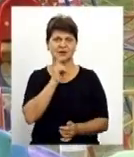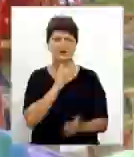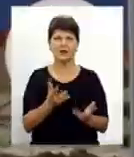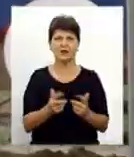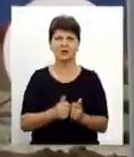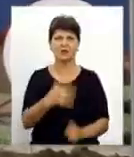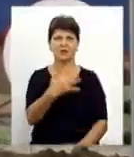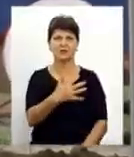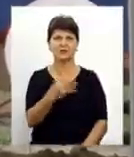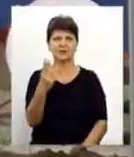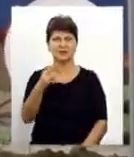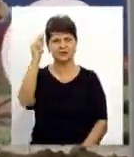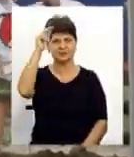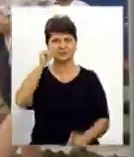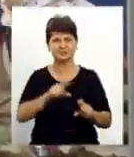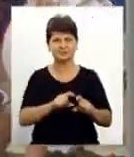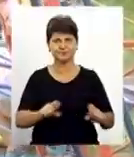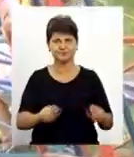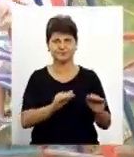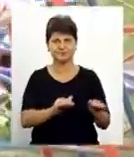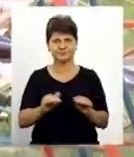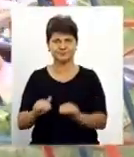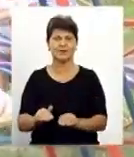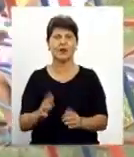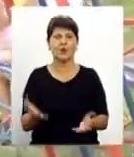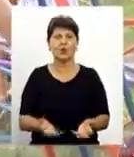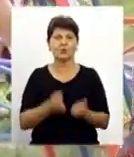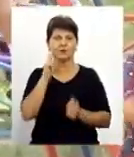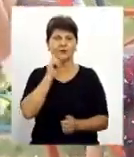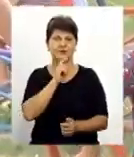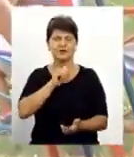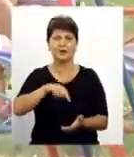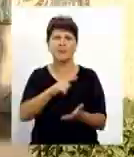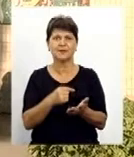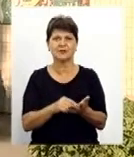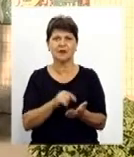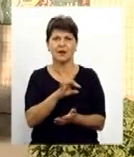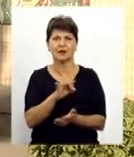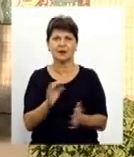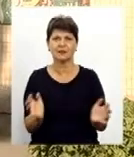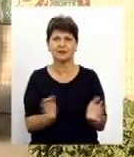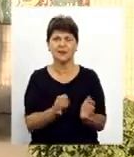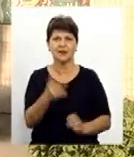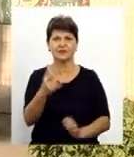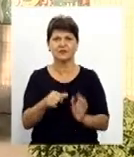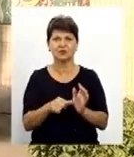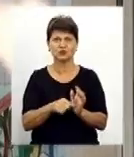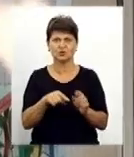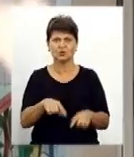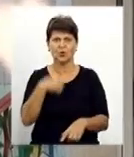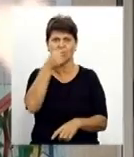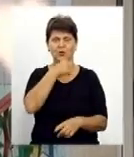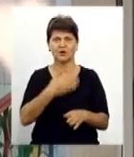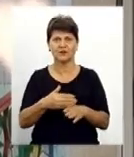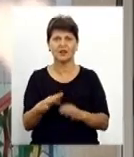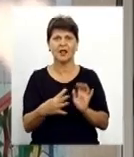53 дошкільних навчальних заклади. Усі вони знаходяться на утриманні Вінницької міської ради. Цьогоріч на 26-й садочок було виділено майже